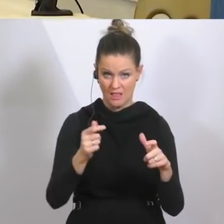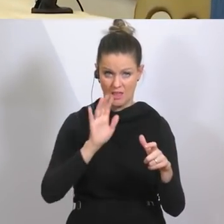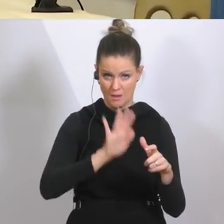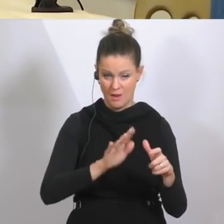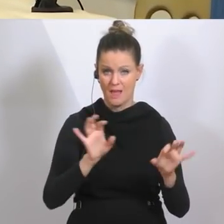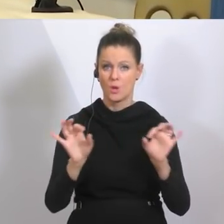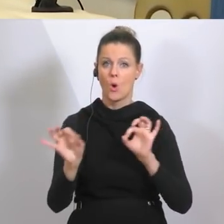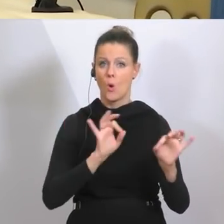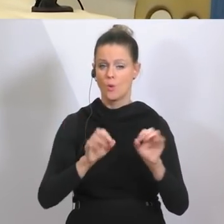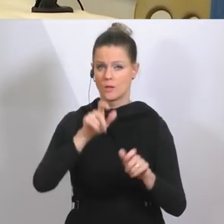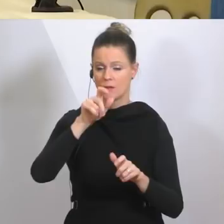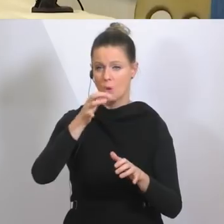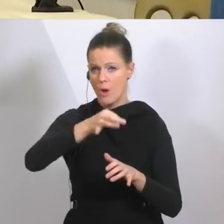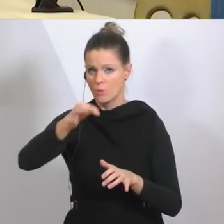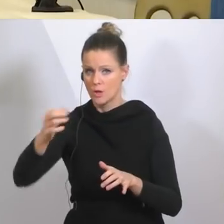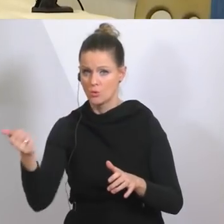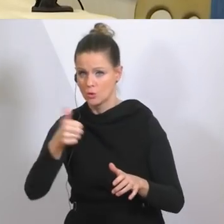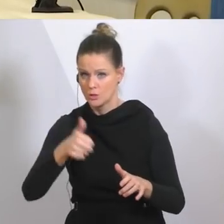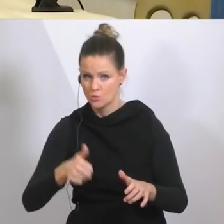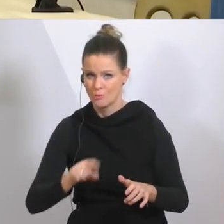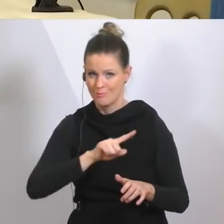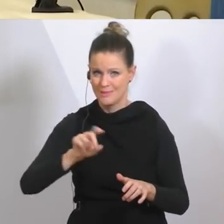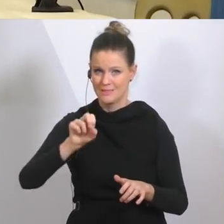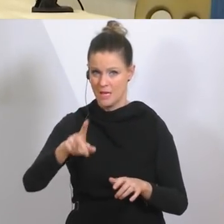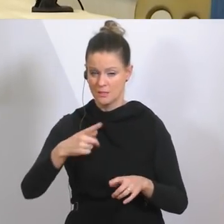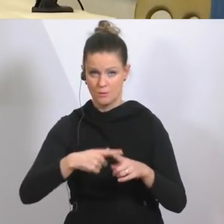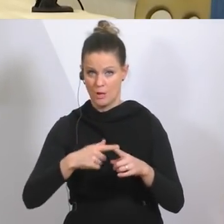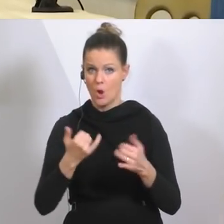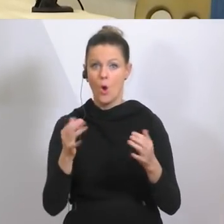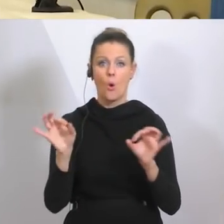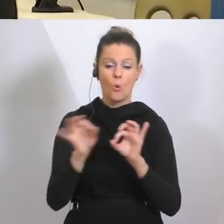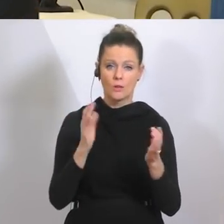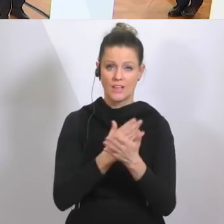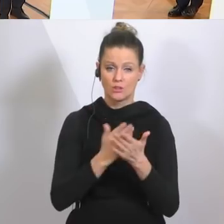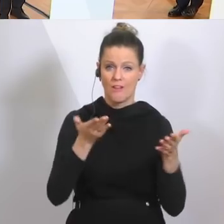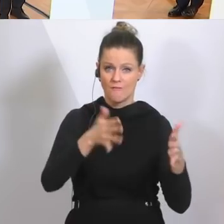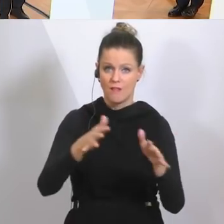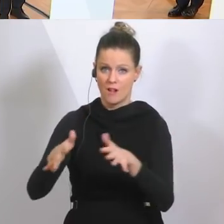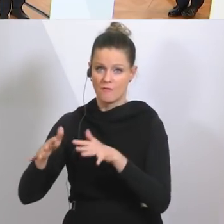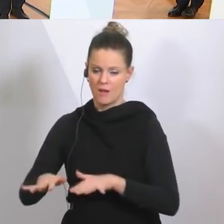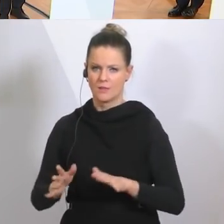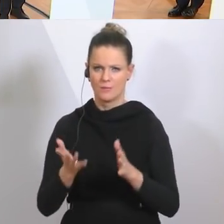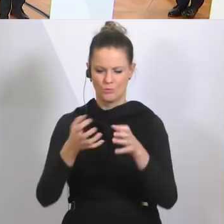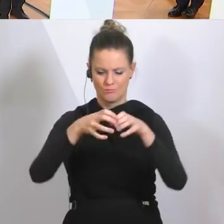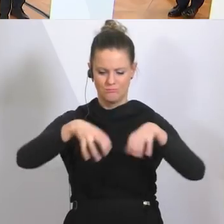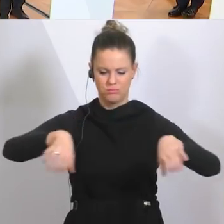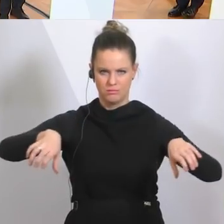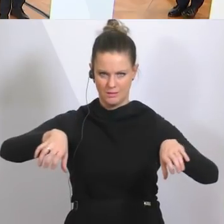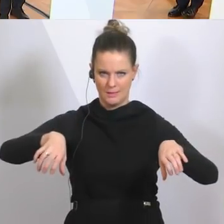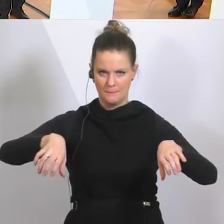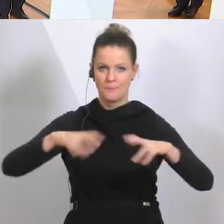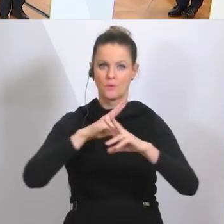beziehungsweise eventuell die noch dazukommen oder wird das dann von Fall zu Fall entschieden? Ich würde zwei Dinge gerne unterscheiden. Die